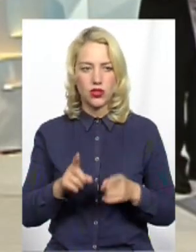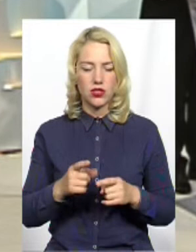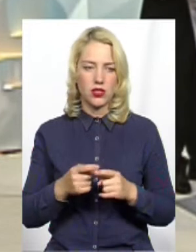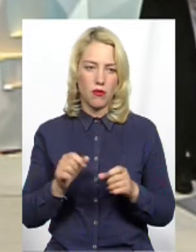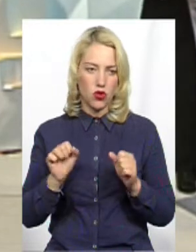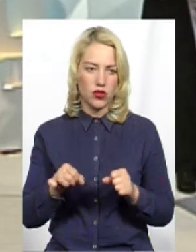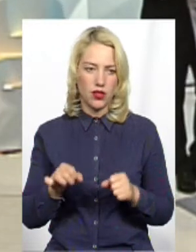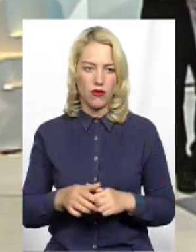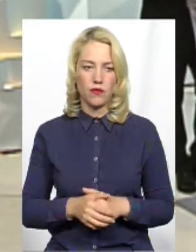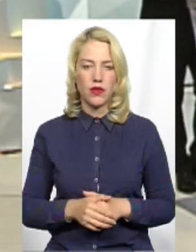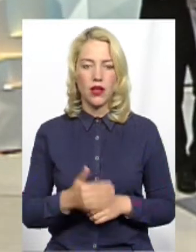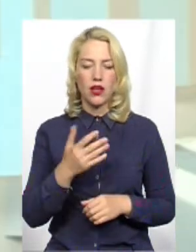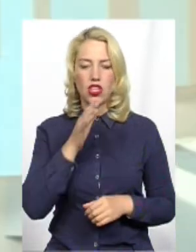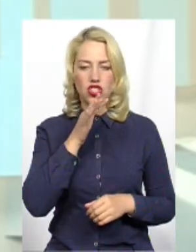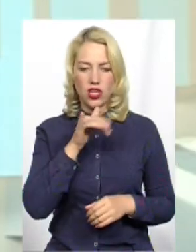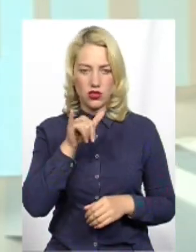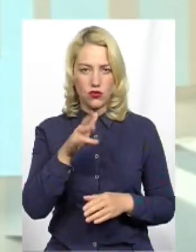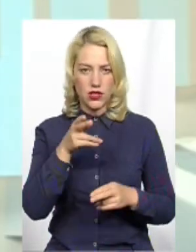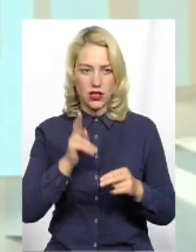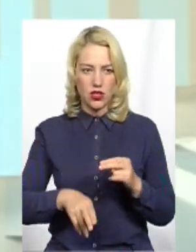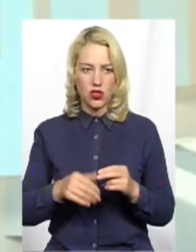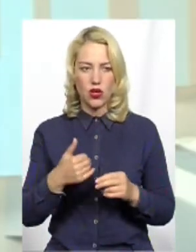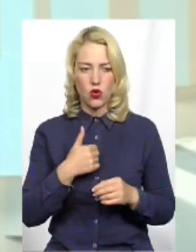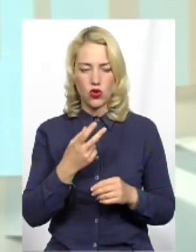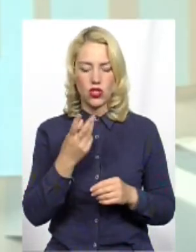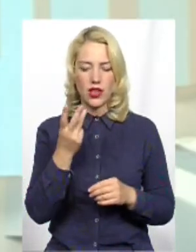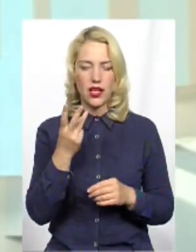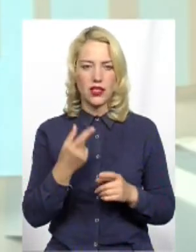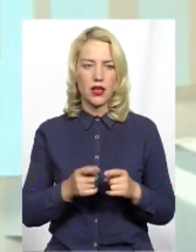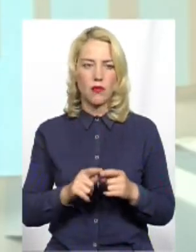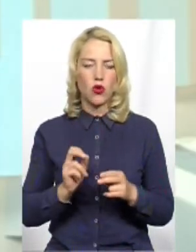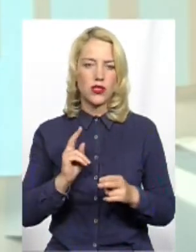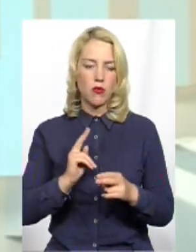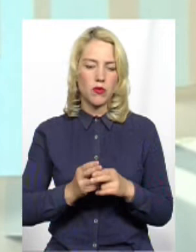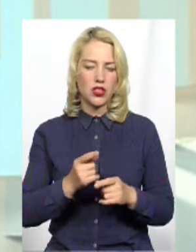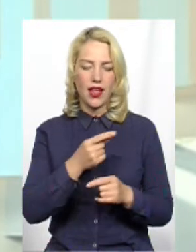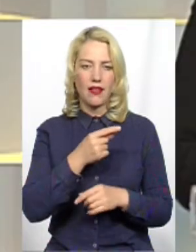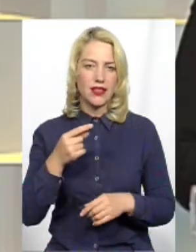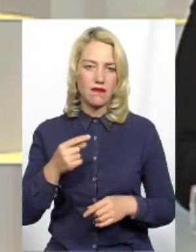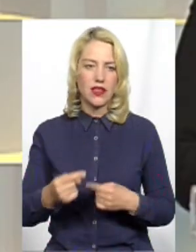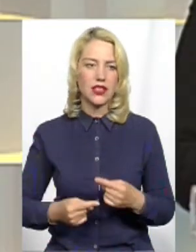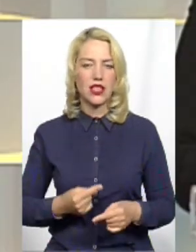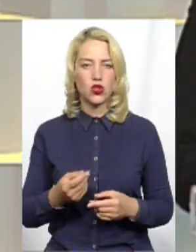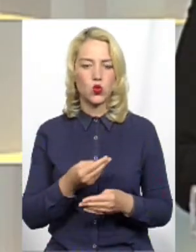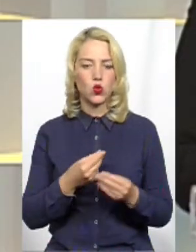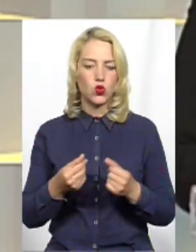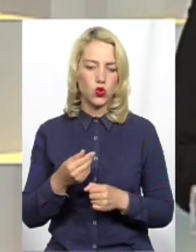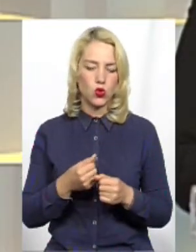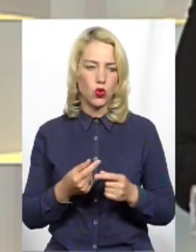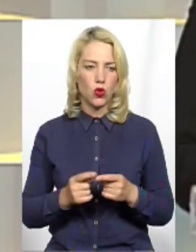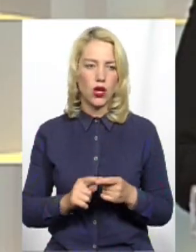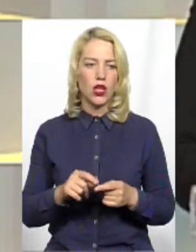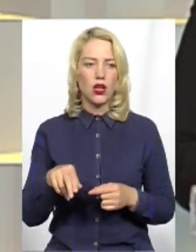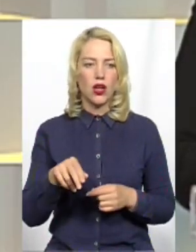можливо. Ви черпали час, але прошу лаконічно ще розповісти про ті запобіжники від негативних наслідків штучного регулювання